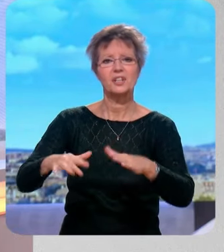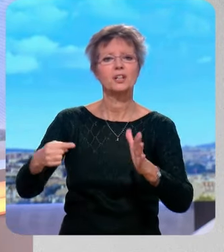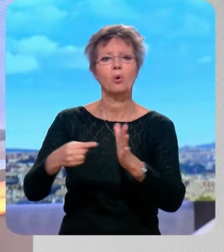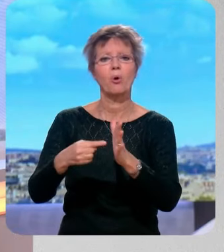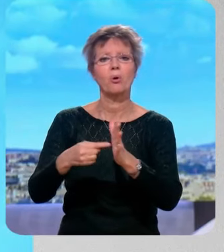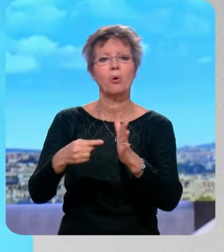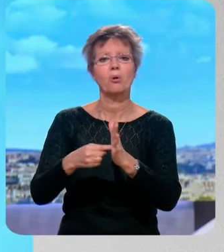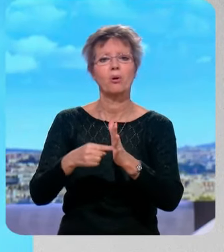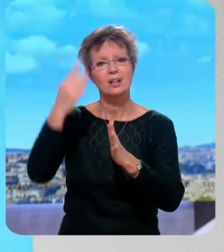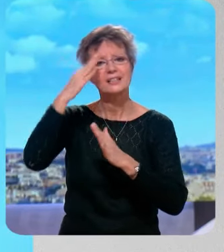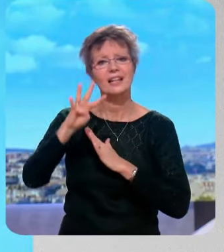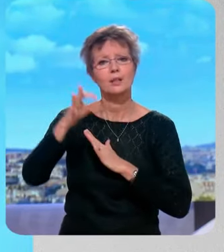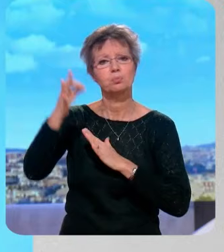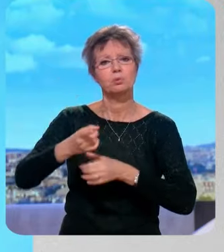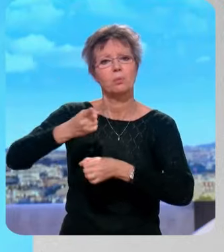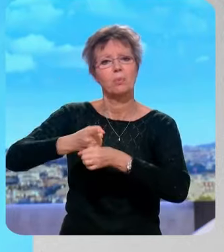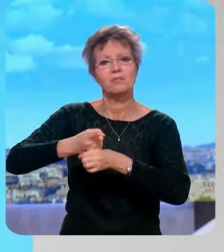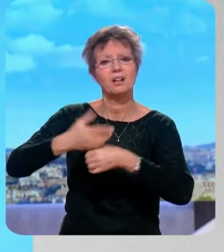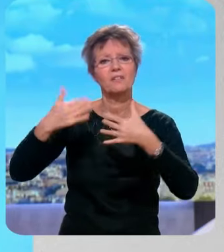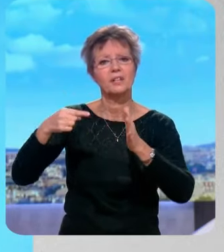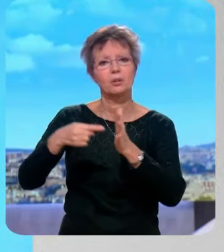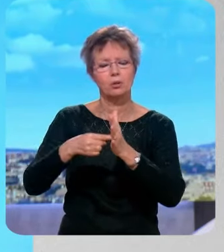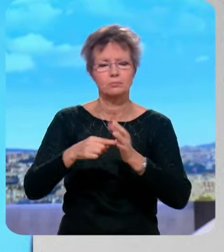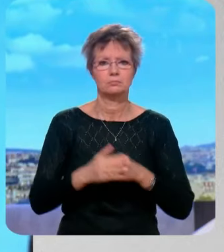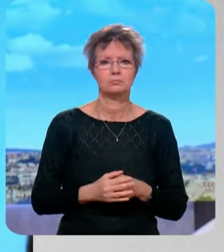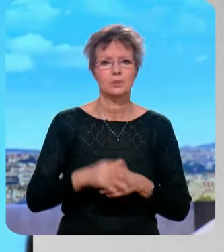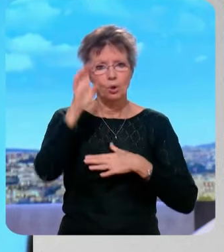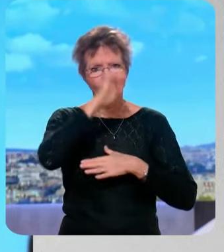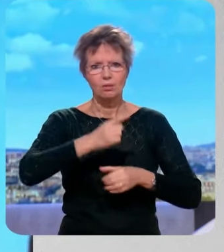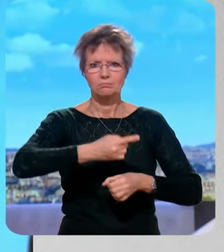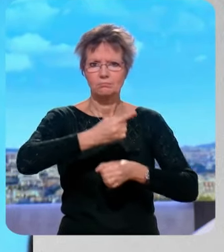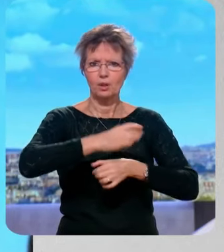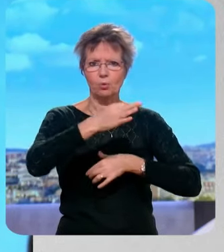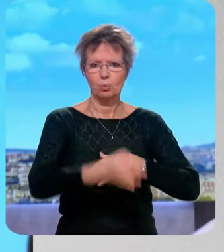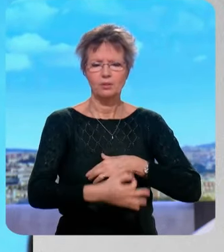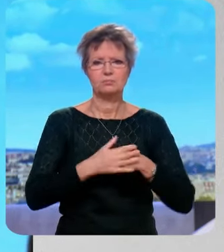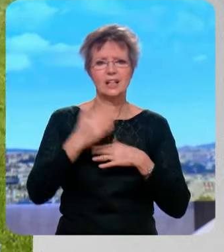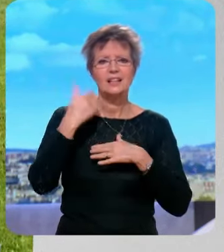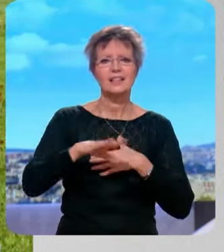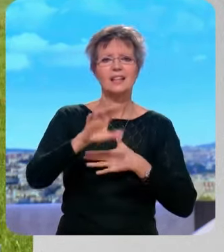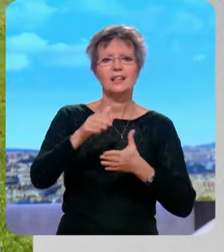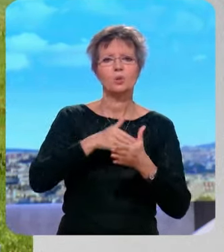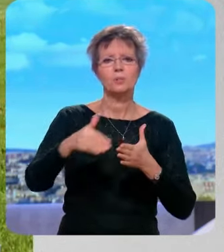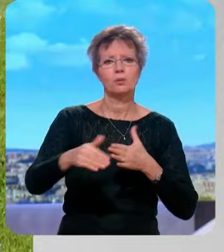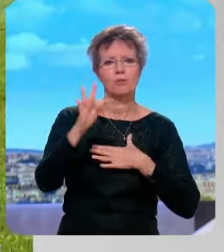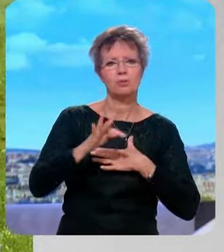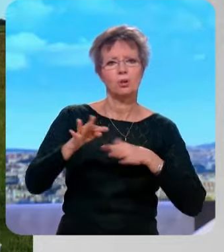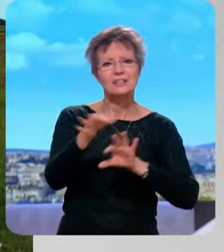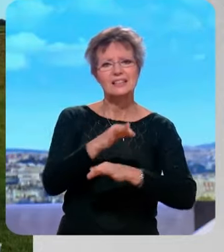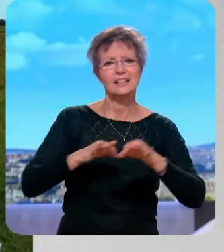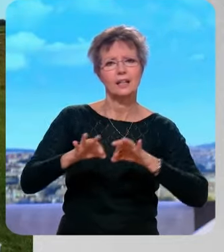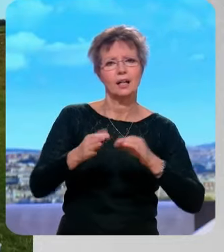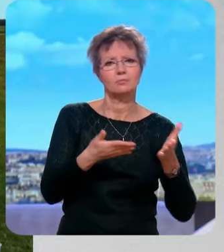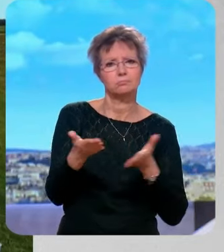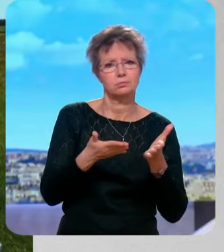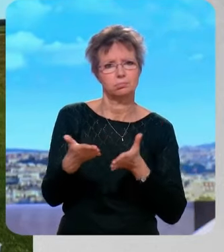la jachère, les 4% de jachère imposées ? Alors c'est une mesure effectivement au niveau européen qui est mal comprise quand on importe 40 millions de tonnes de céréales, et donc c'est une mesure, on y travaille,